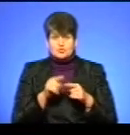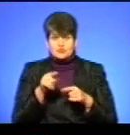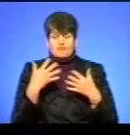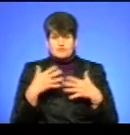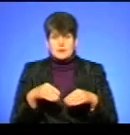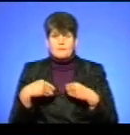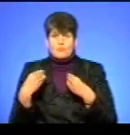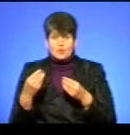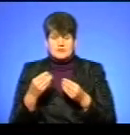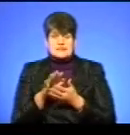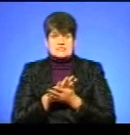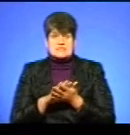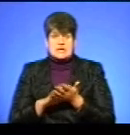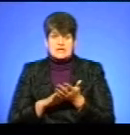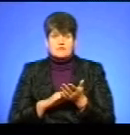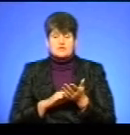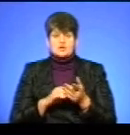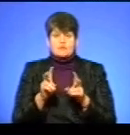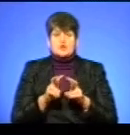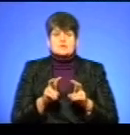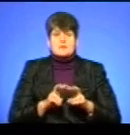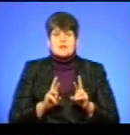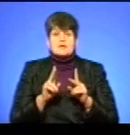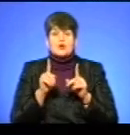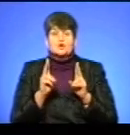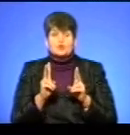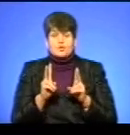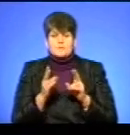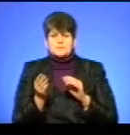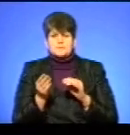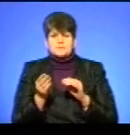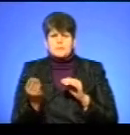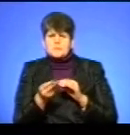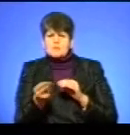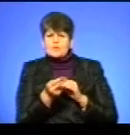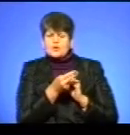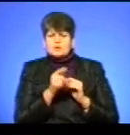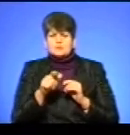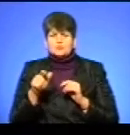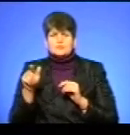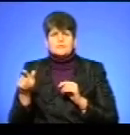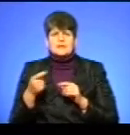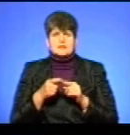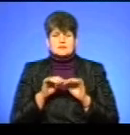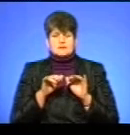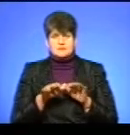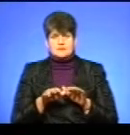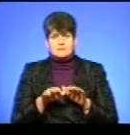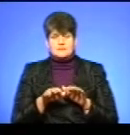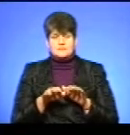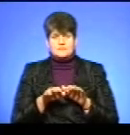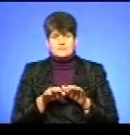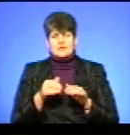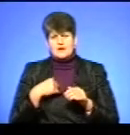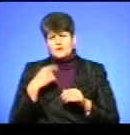подані відповідні заяви, щоб розібралися, як хто підбурює трудовий колектив на такі дії. Так що, я думаю,